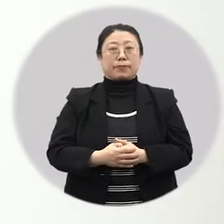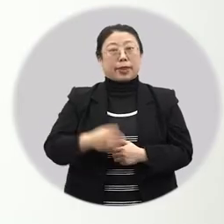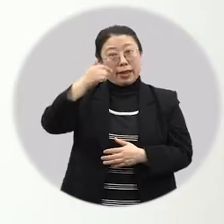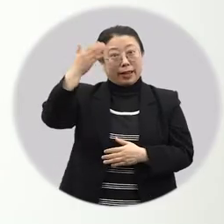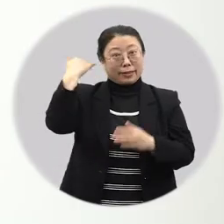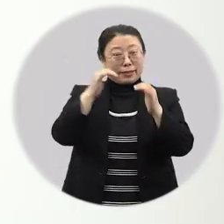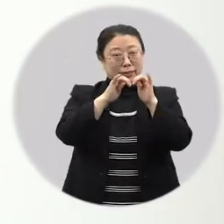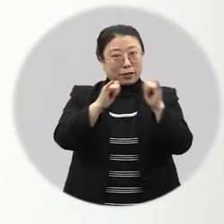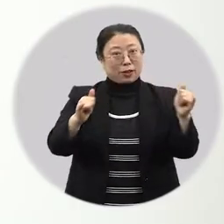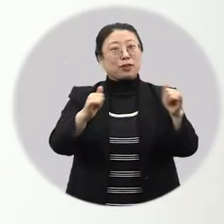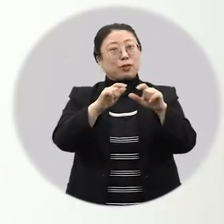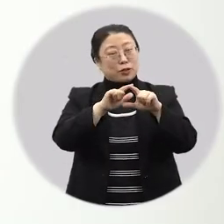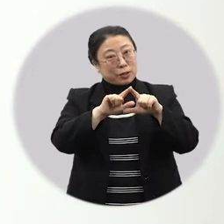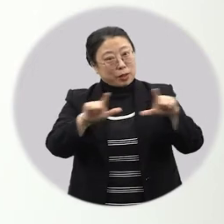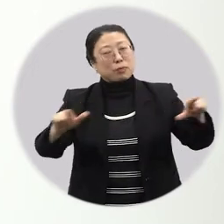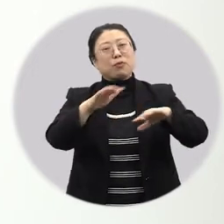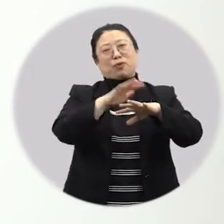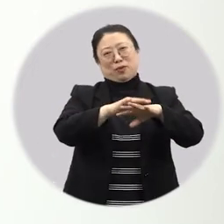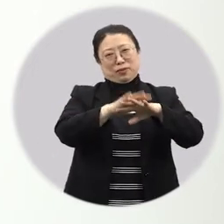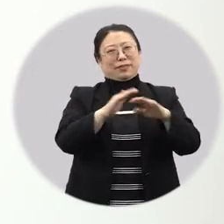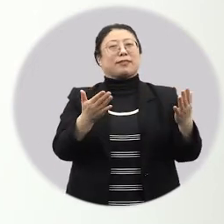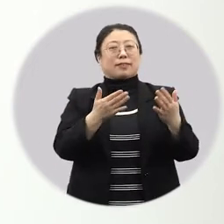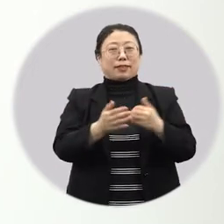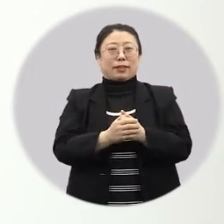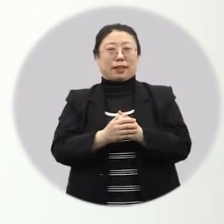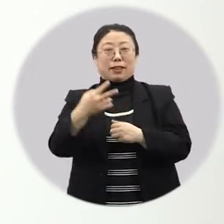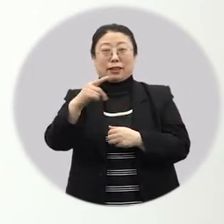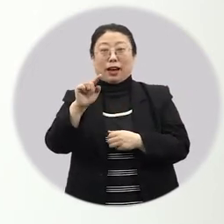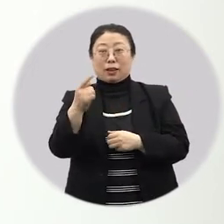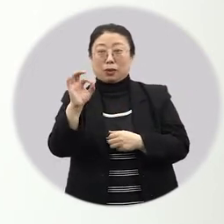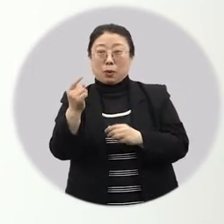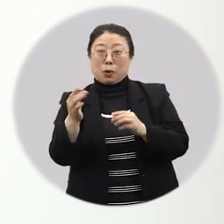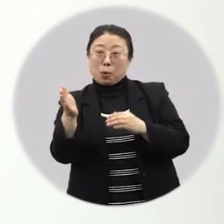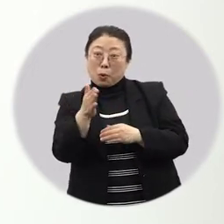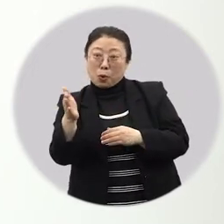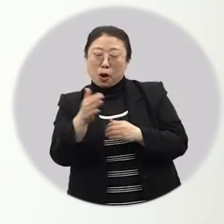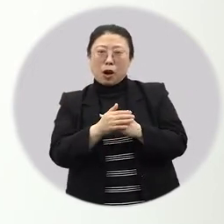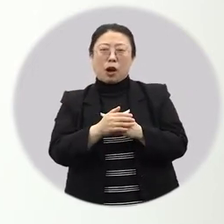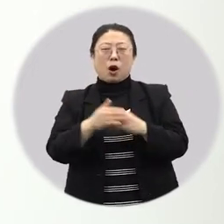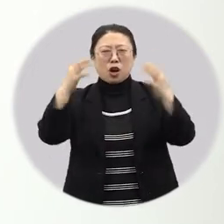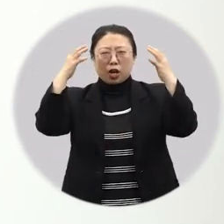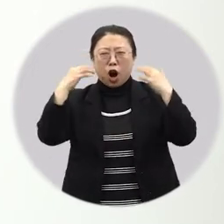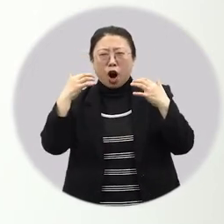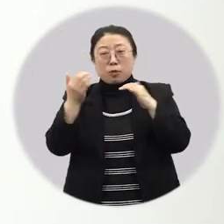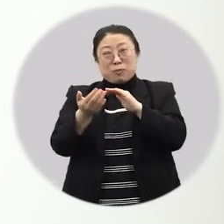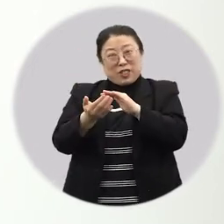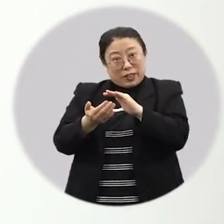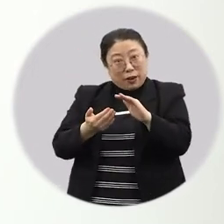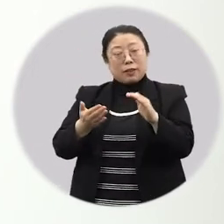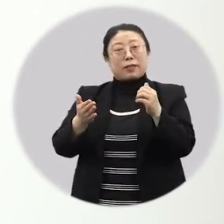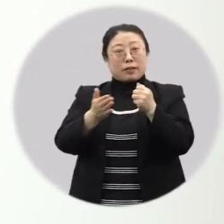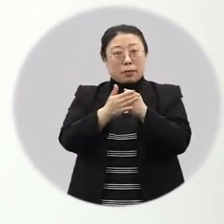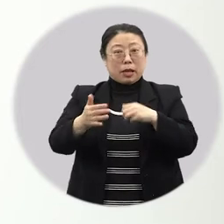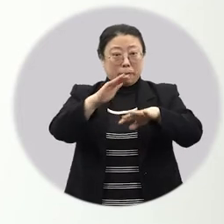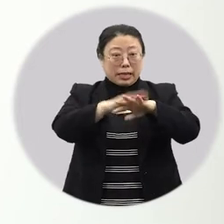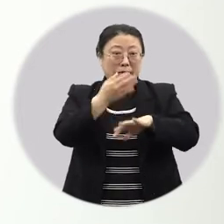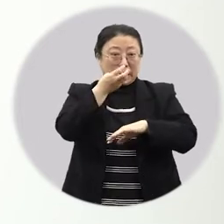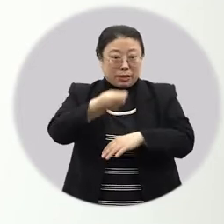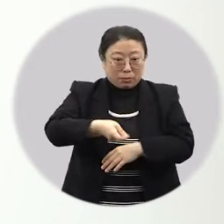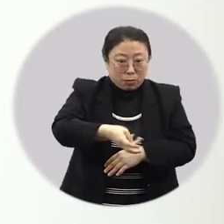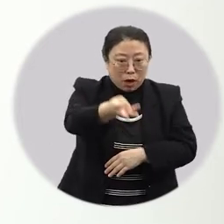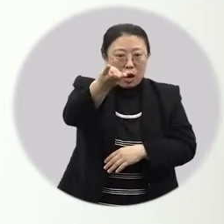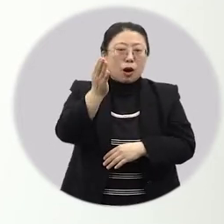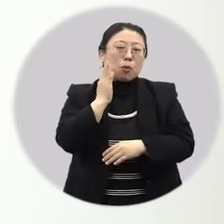옛날 사람들의 주요 생업은 농업이었어요. 단호가 들 무렵은 본격적인 더위가 시작되기 전이니까